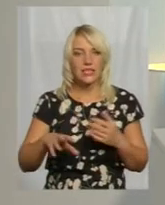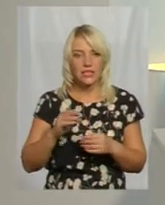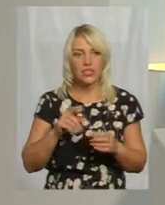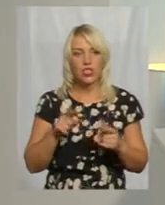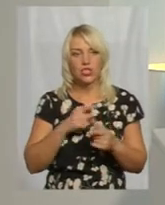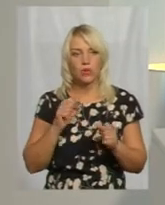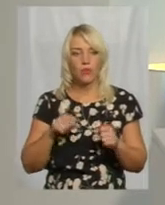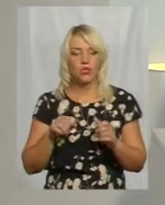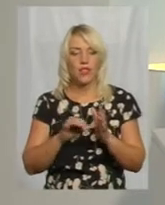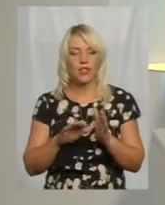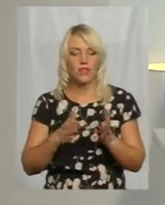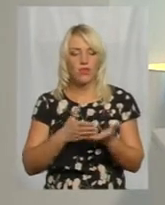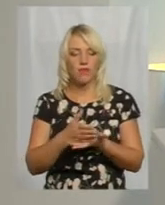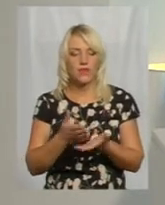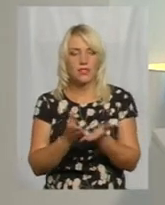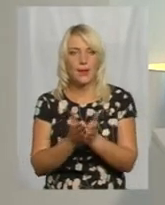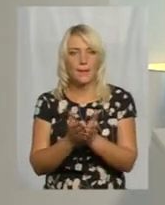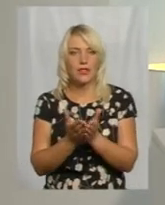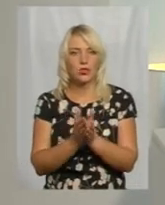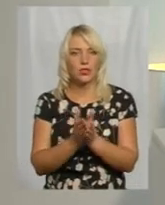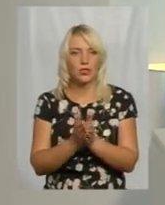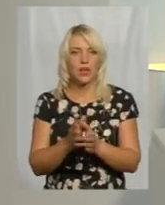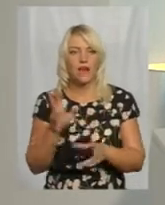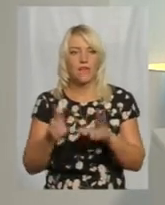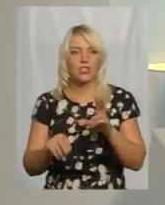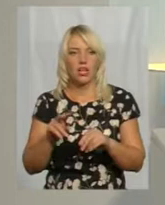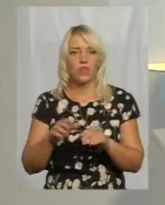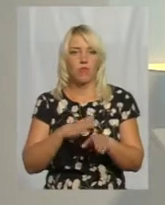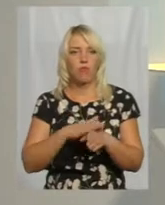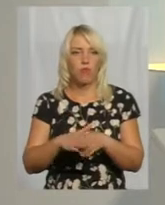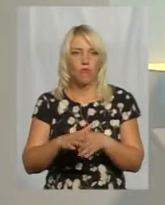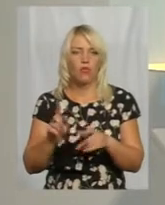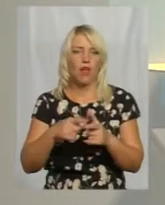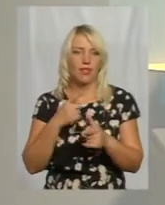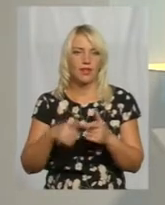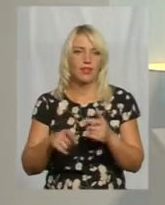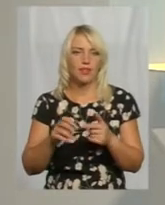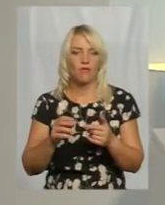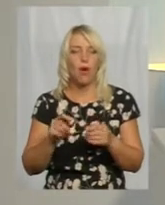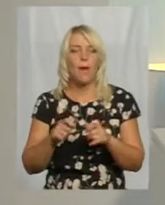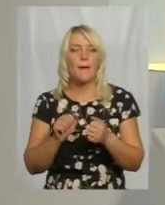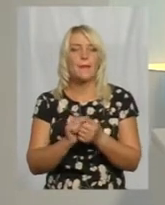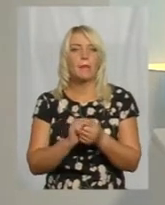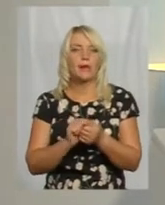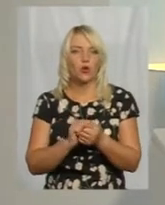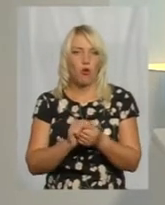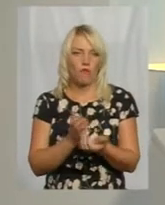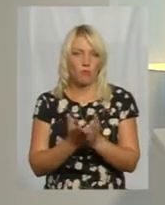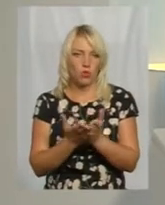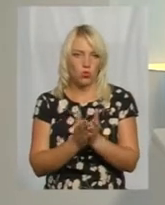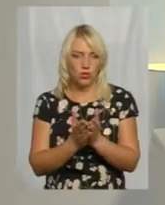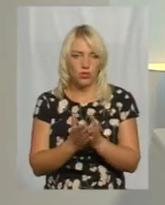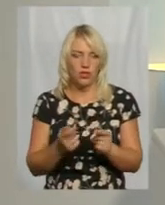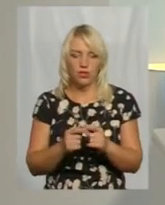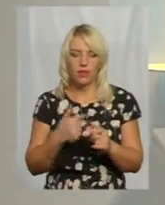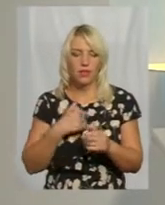вважати електронні версії підручників повною альтернативою паперовим? Поки що на даний час ми не можемо цього забезпечити,